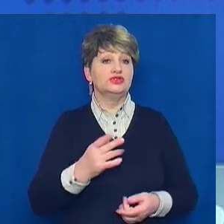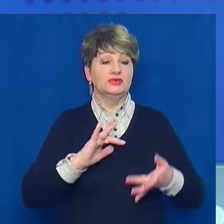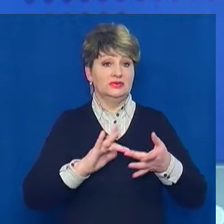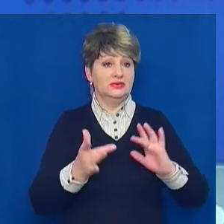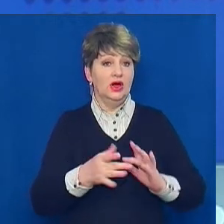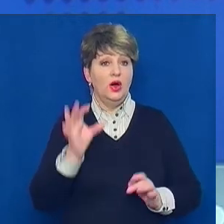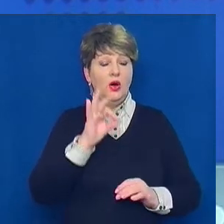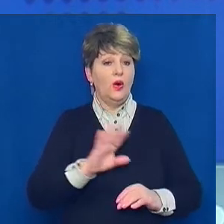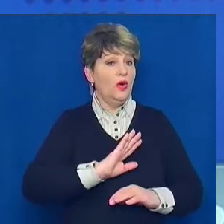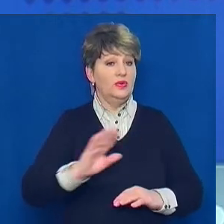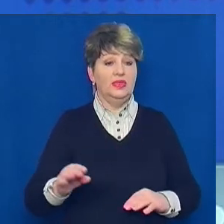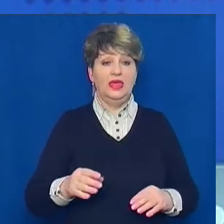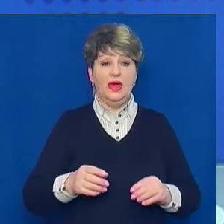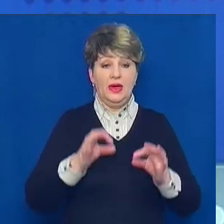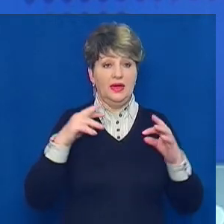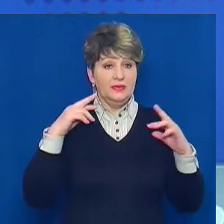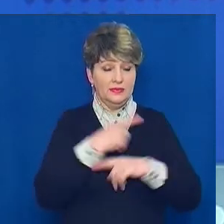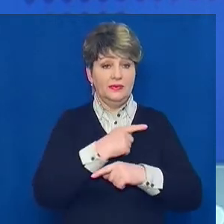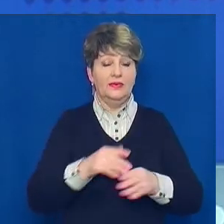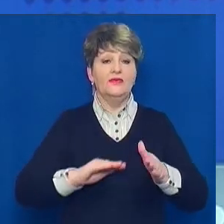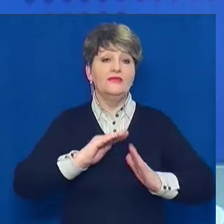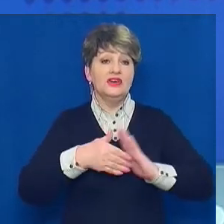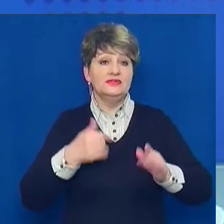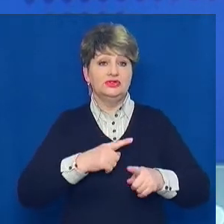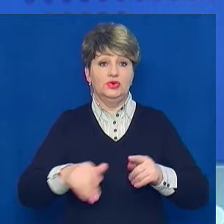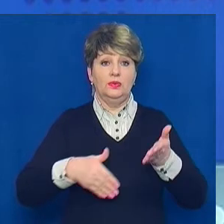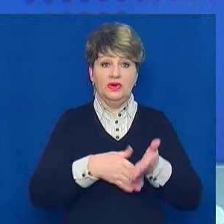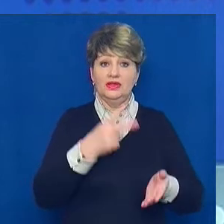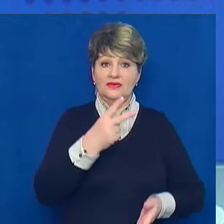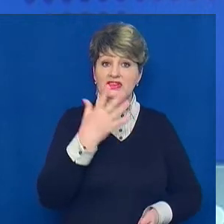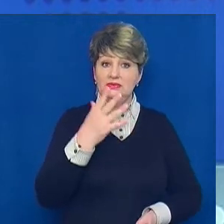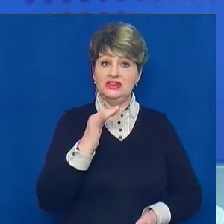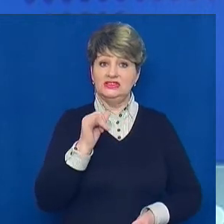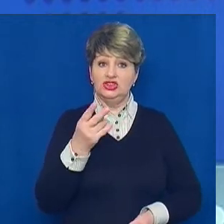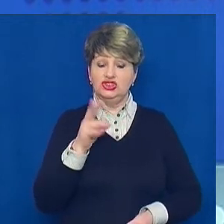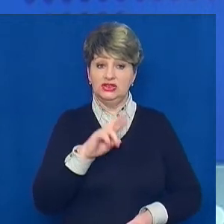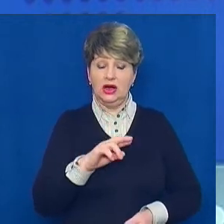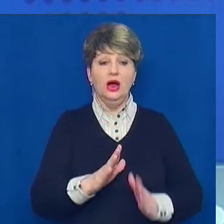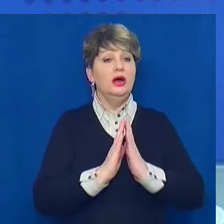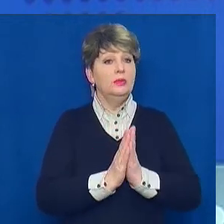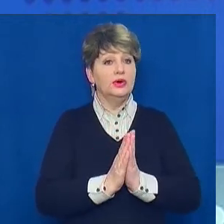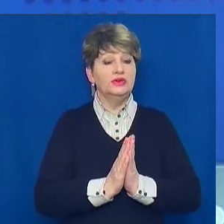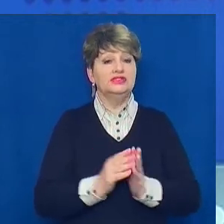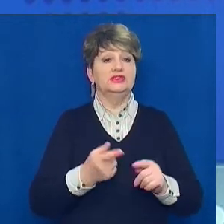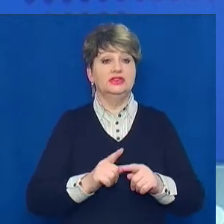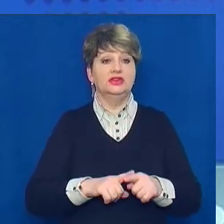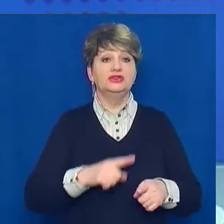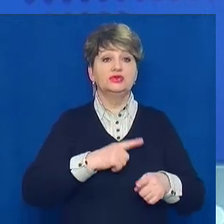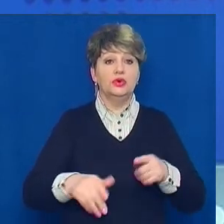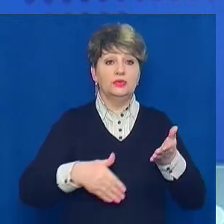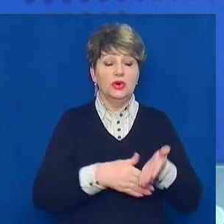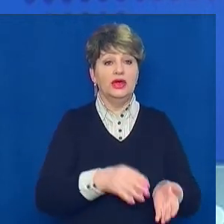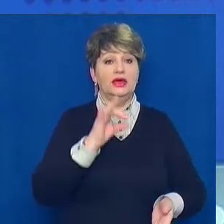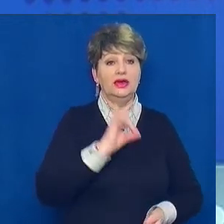неналежне надання медичної допомоги під час виклику швидкої 25 січня просить керівник обласного центру екстреної допомоги Ігор